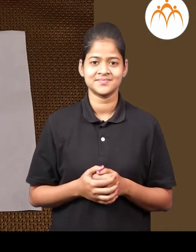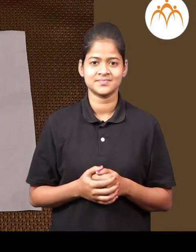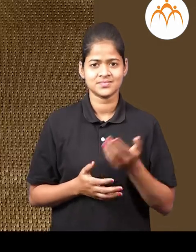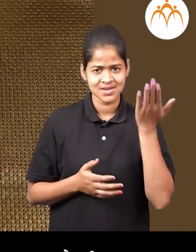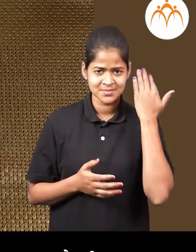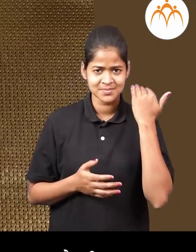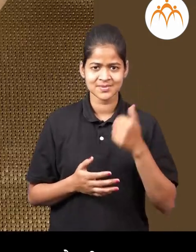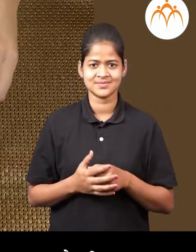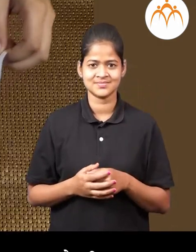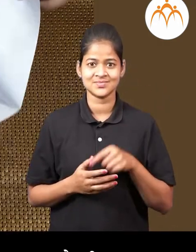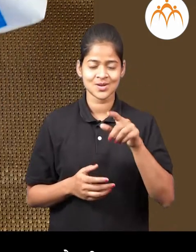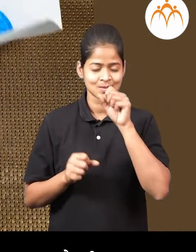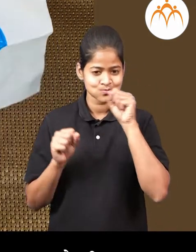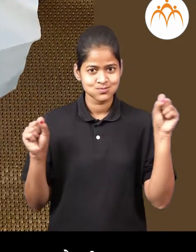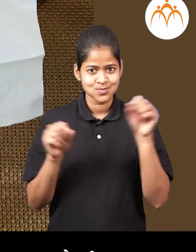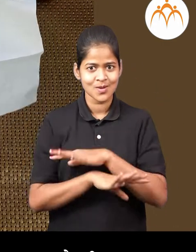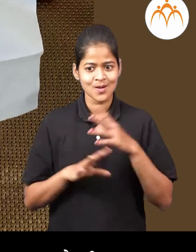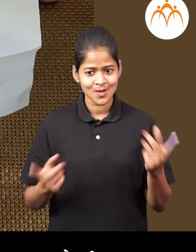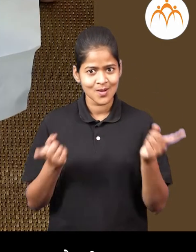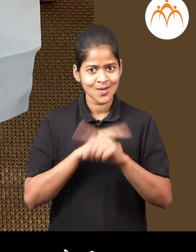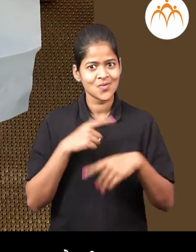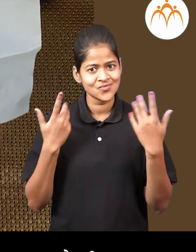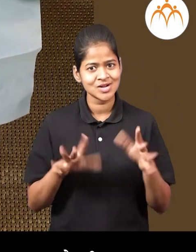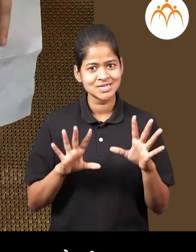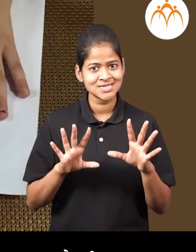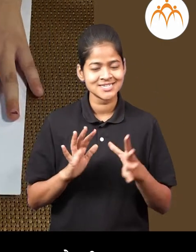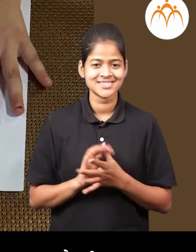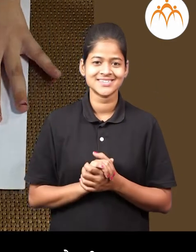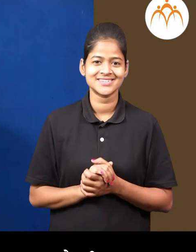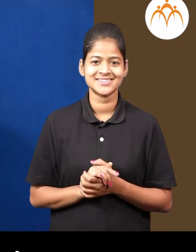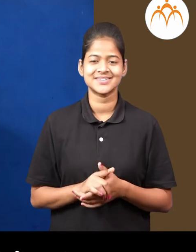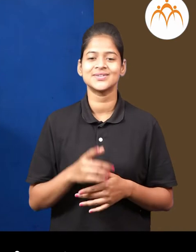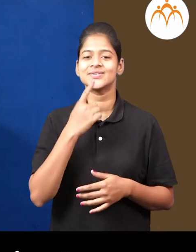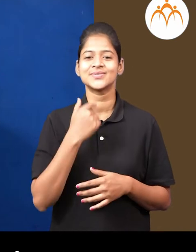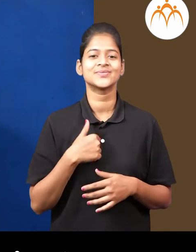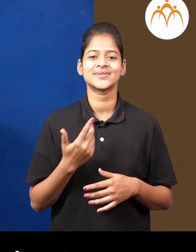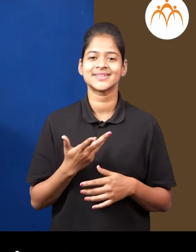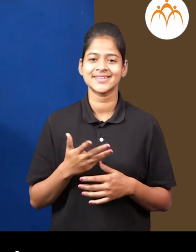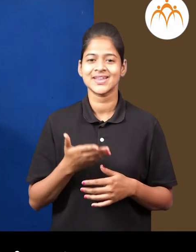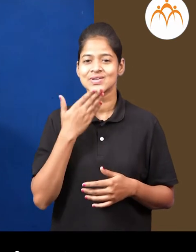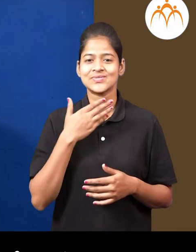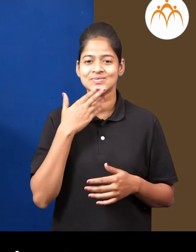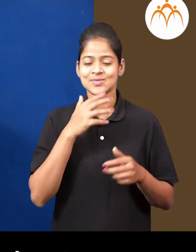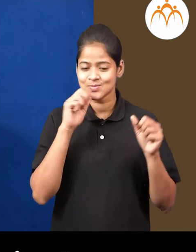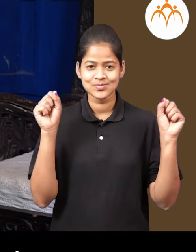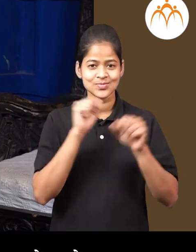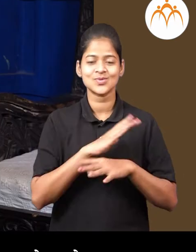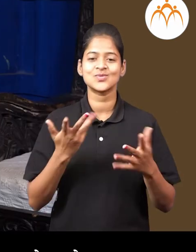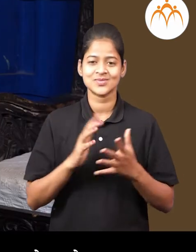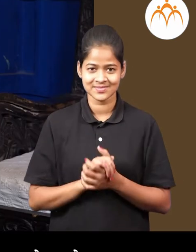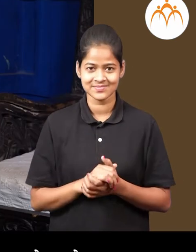तुझा जादूने तो घाननी जागा अदल्ला बदल्ली माला सागना कशी काराईची ही जादू